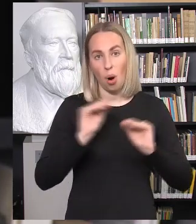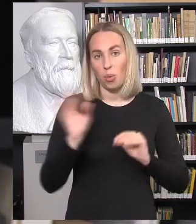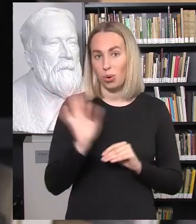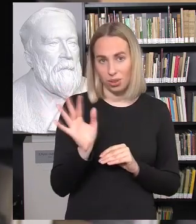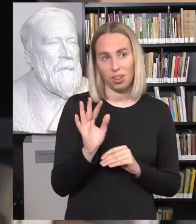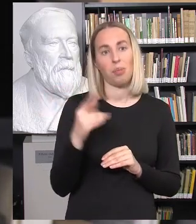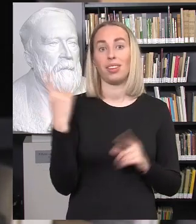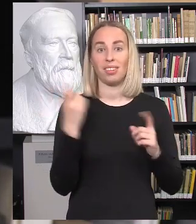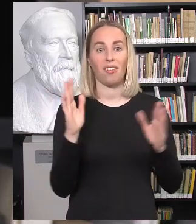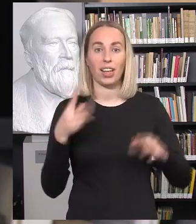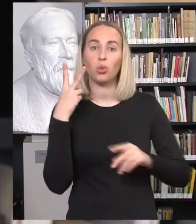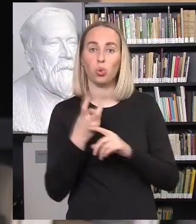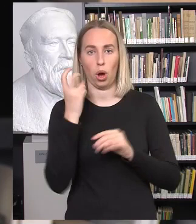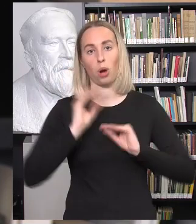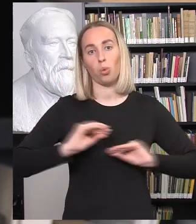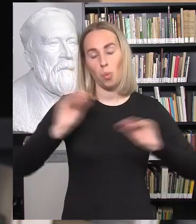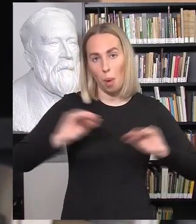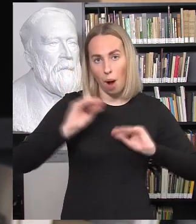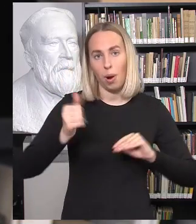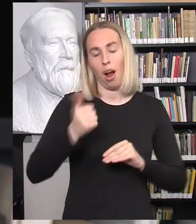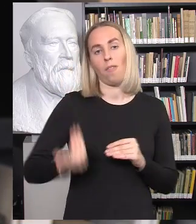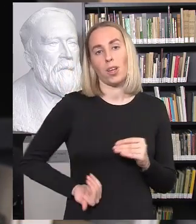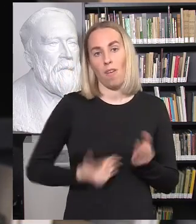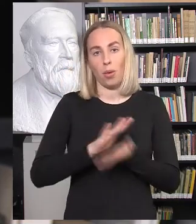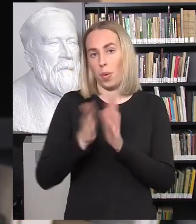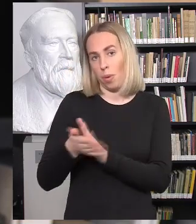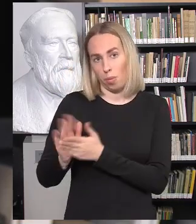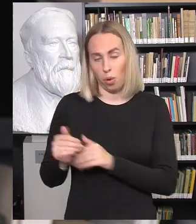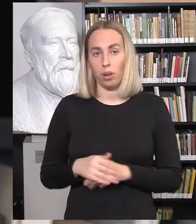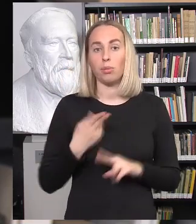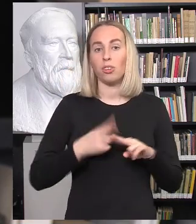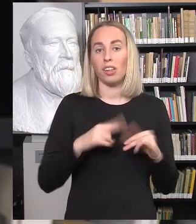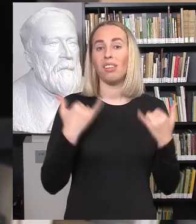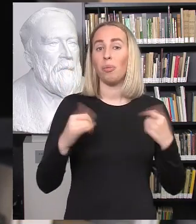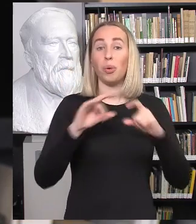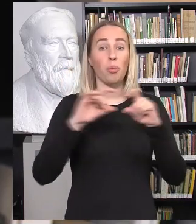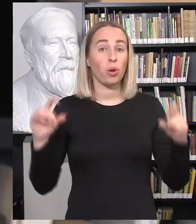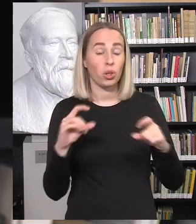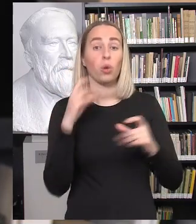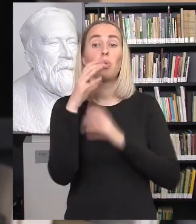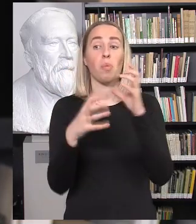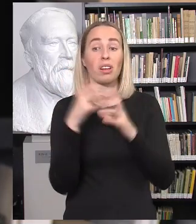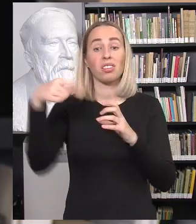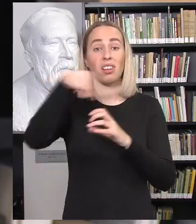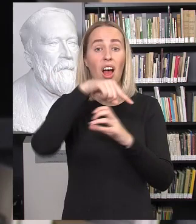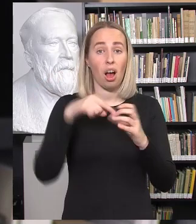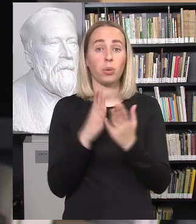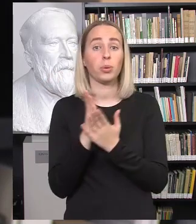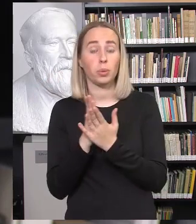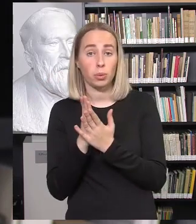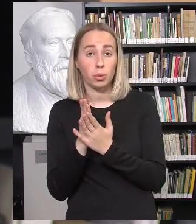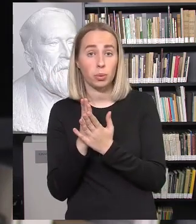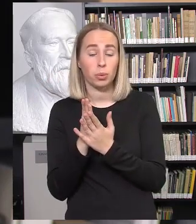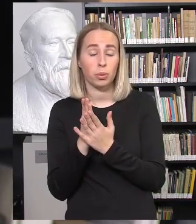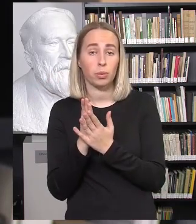bet dvi savaitinės pamokos, nešio laikinės mokyklos, pasaulyne praktika tokia, kuriams rūpi tą